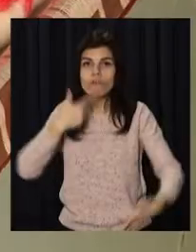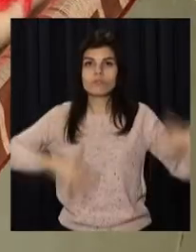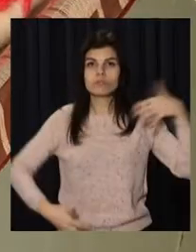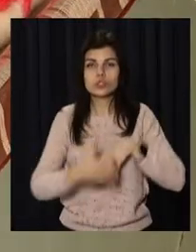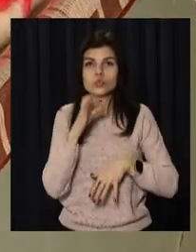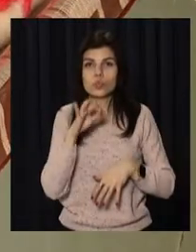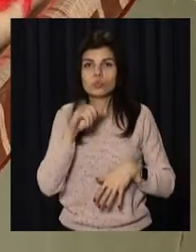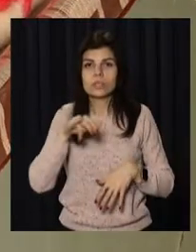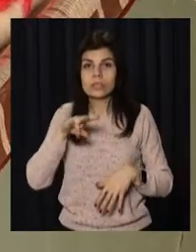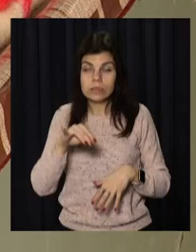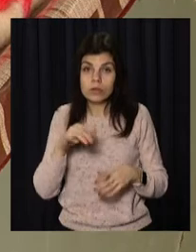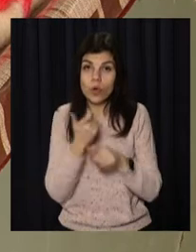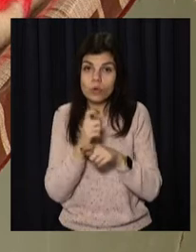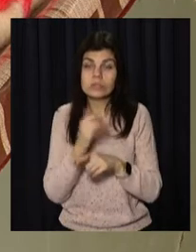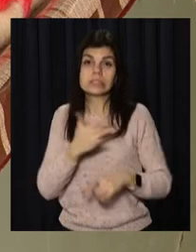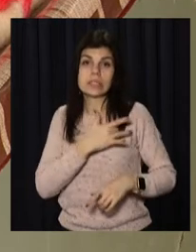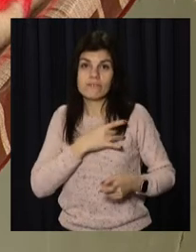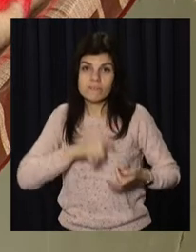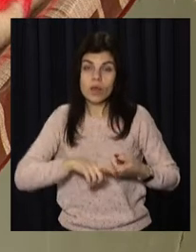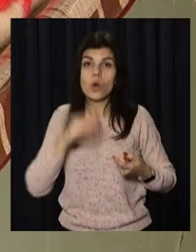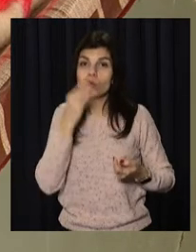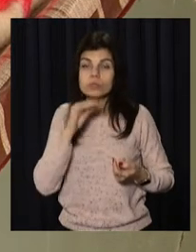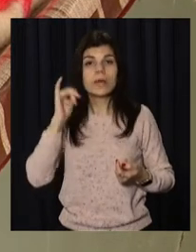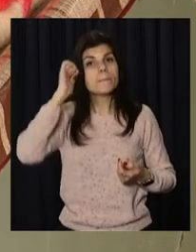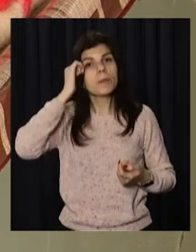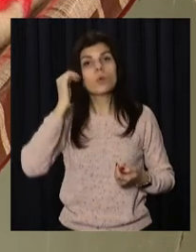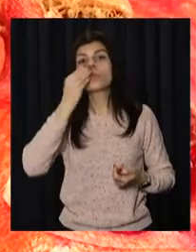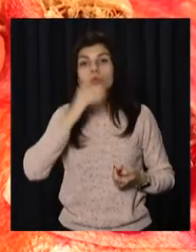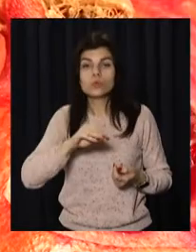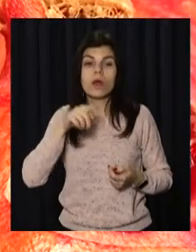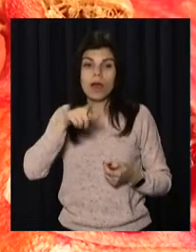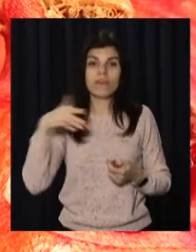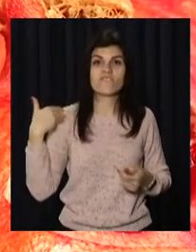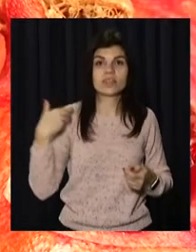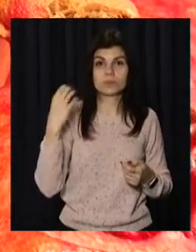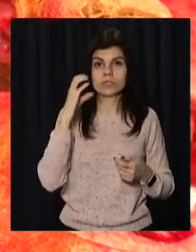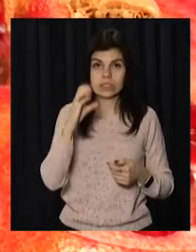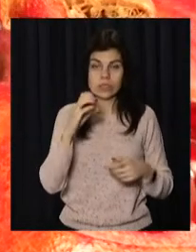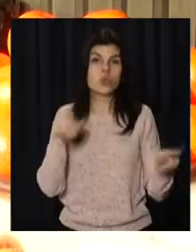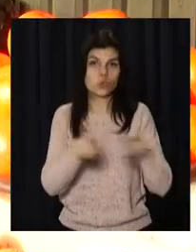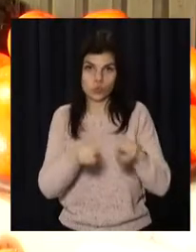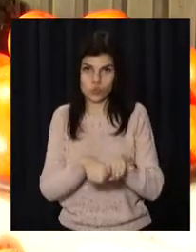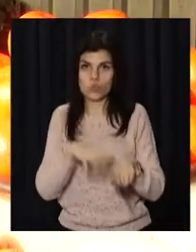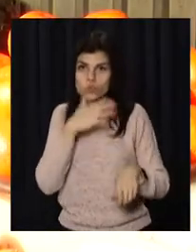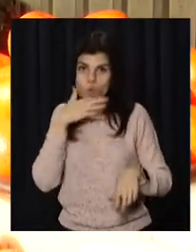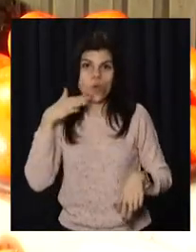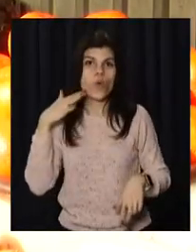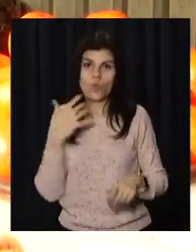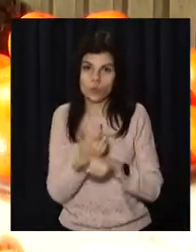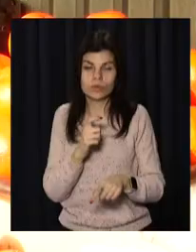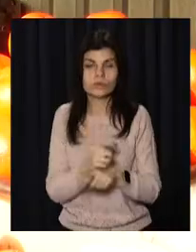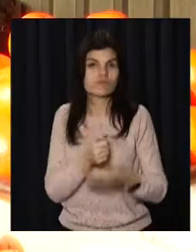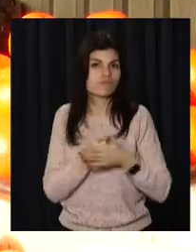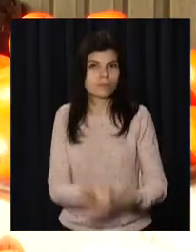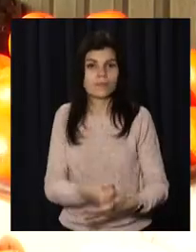бомбою. Вони зміцнюють судини, захищають від хвороб серцево-судинну систему та покращують пам'ять. А за вмістом вітаміну